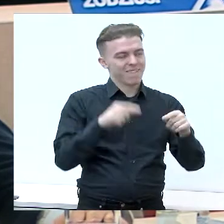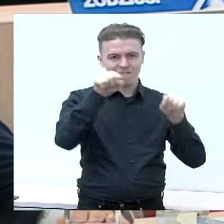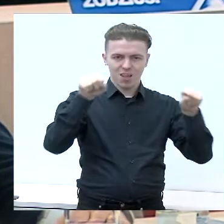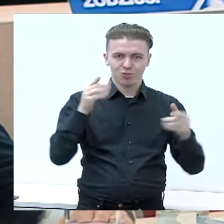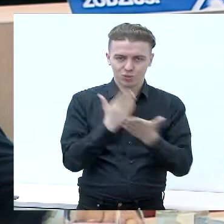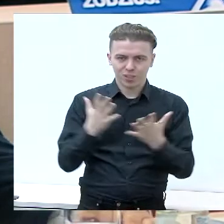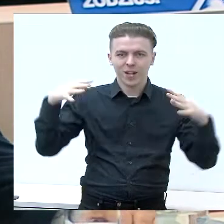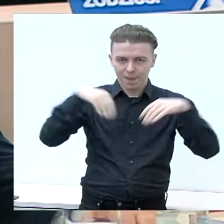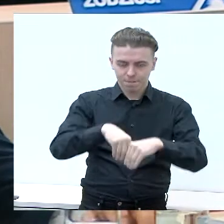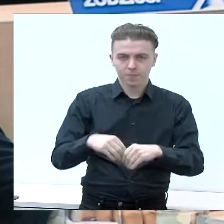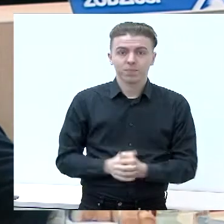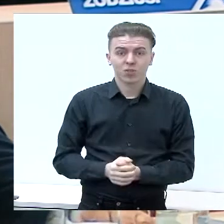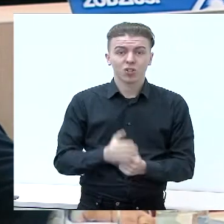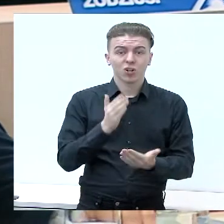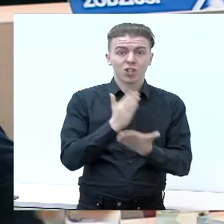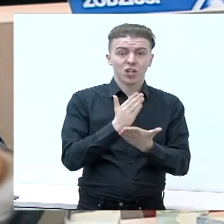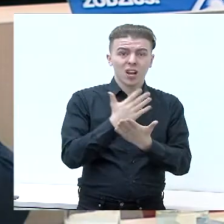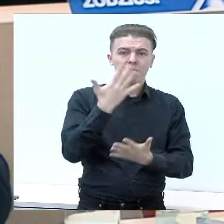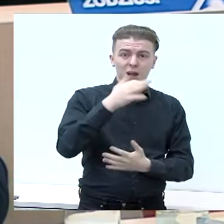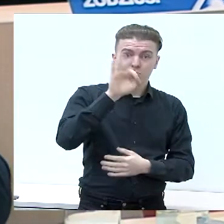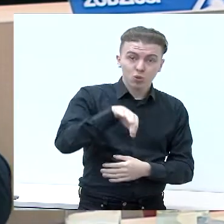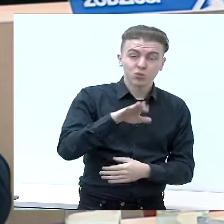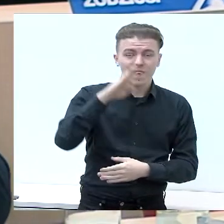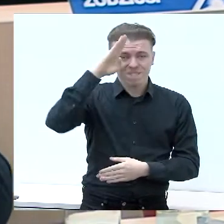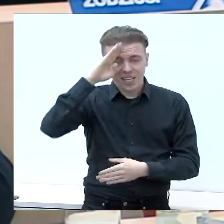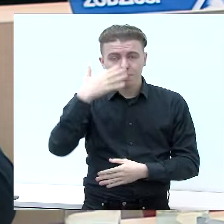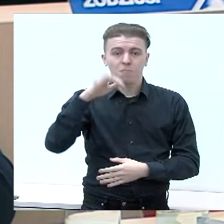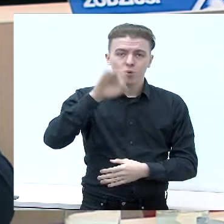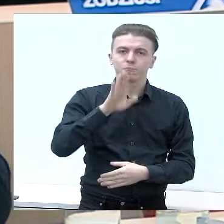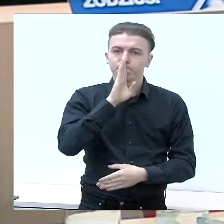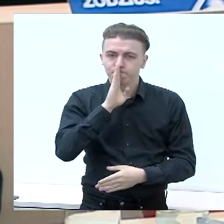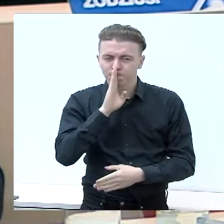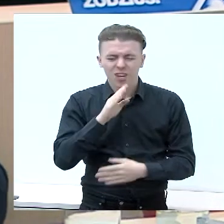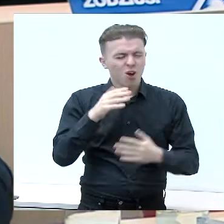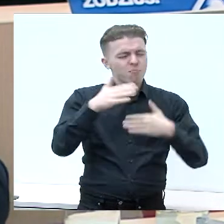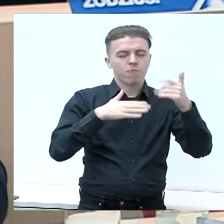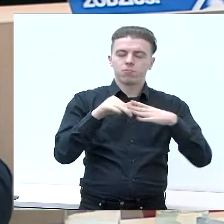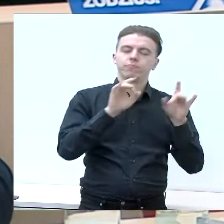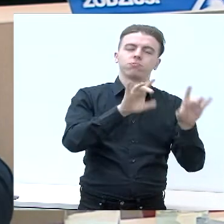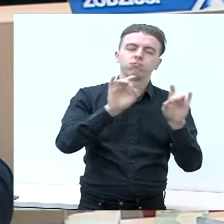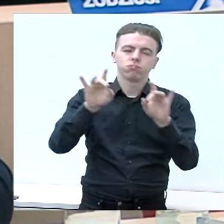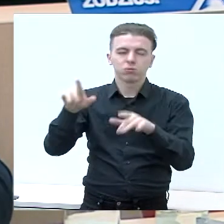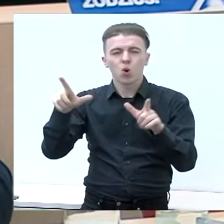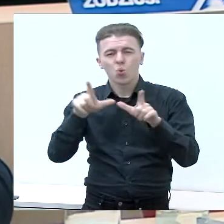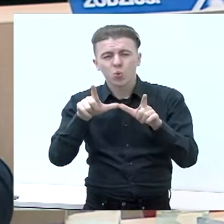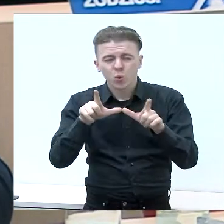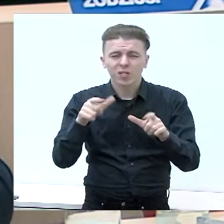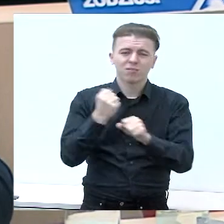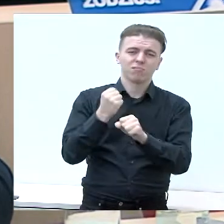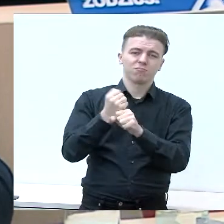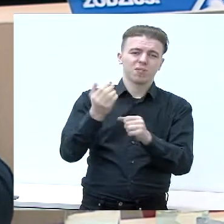yra 50 procentų moterys, 50 procentų vyrai. Tai įvairių profesijų atstovai – verslininkai, ūkininkai, pedagogai.